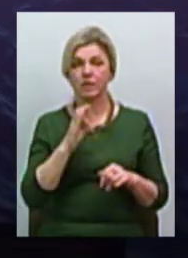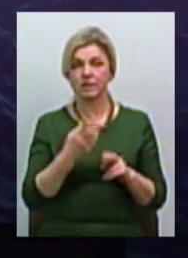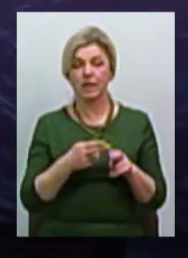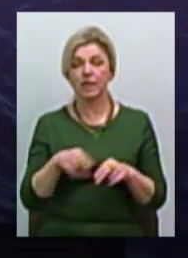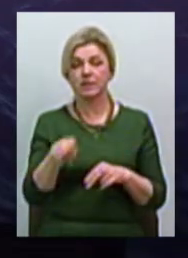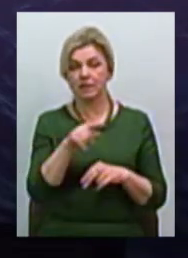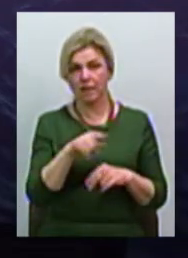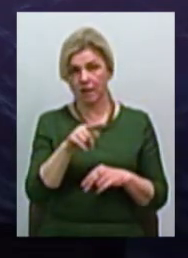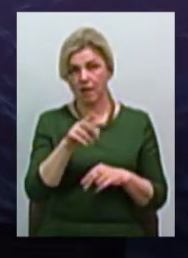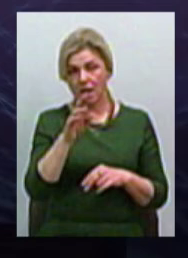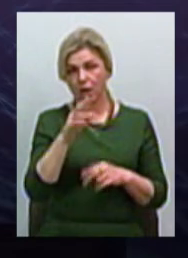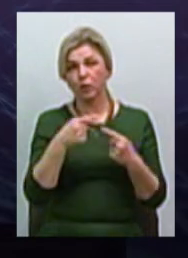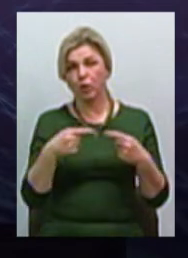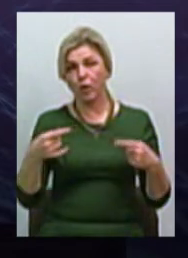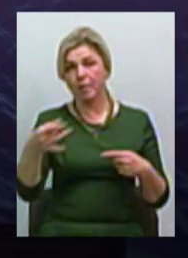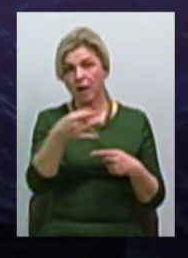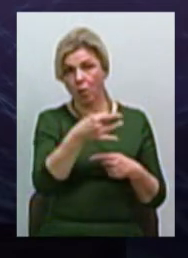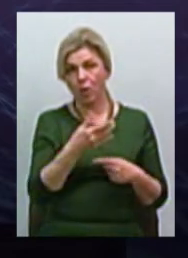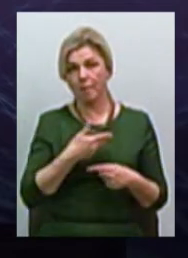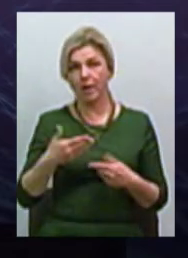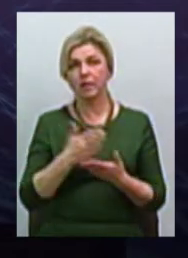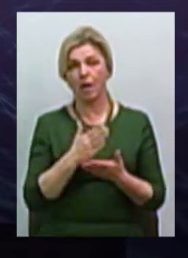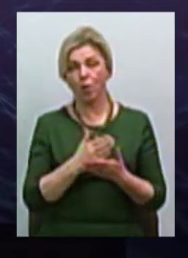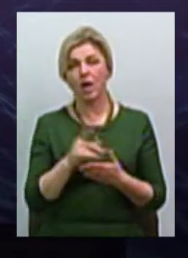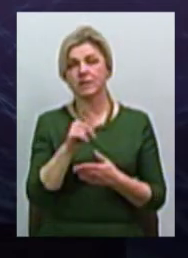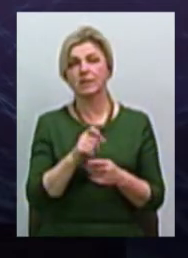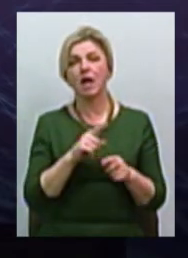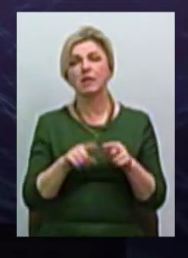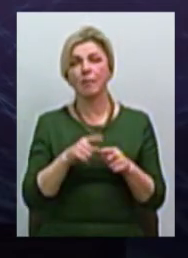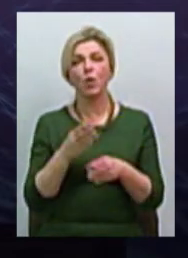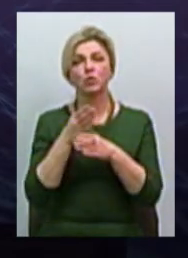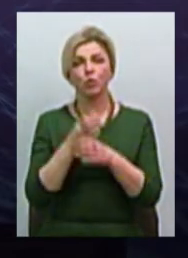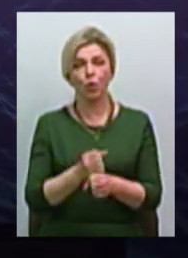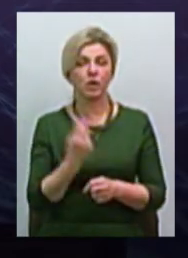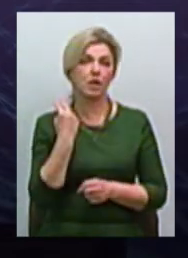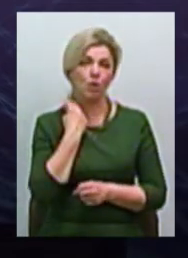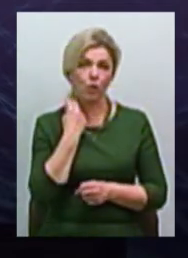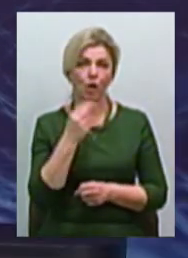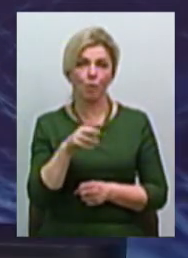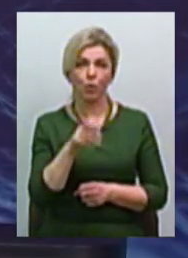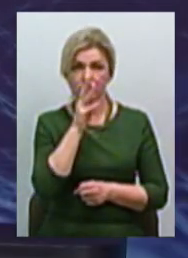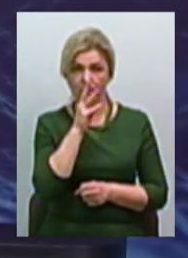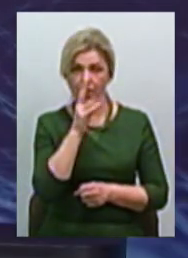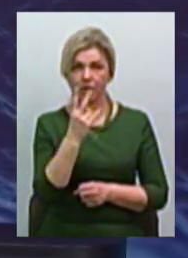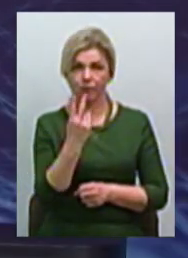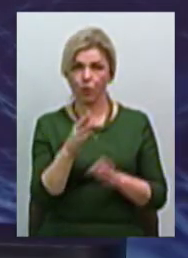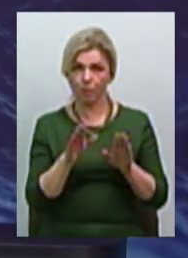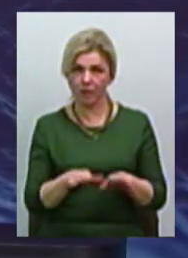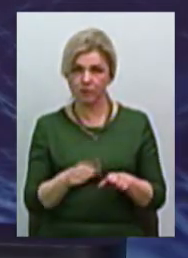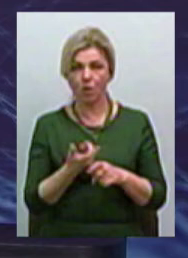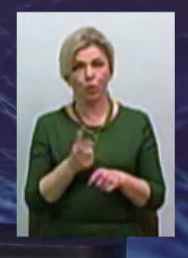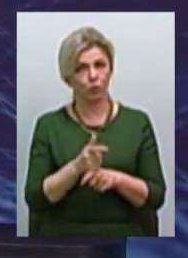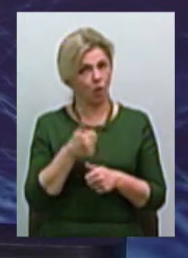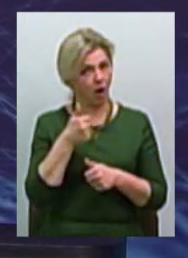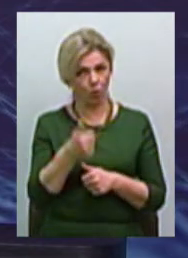країною, з іншими регіонами, то ми знаходимося за темпами скорочення заборгованості з виплати заробітної плати на другому місці. І це дуже